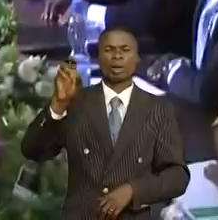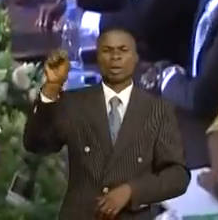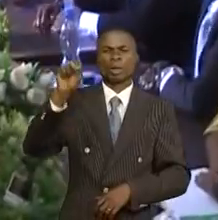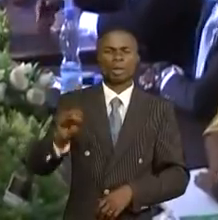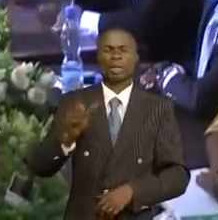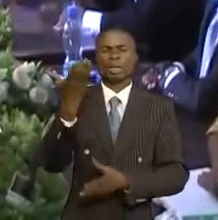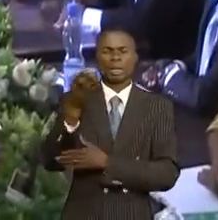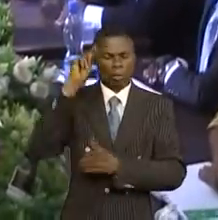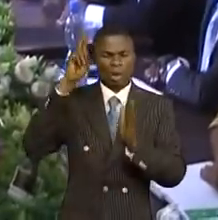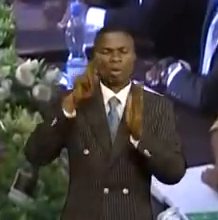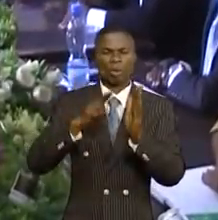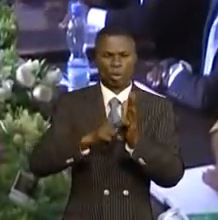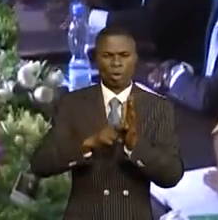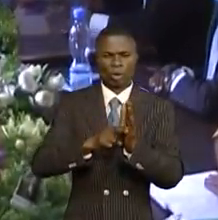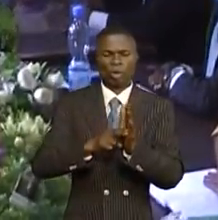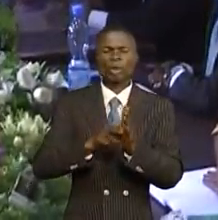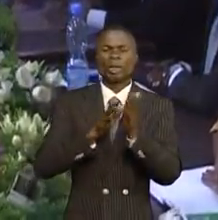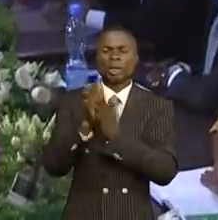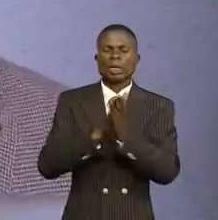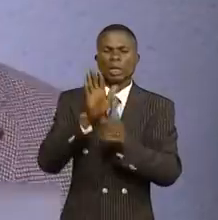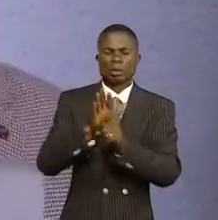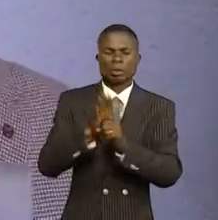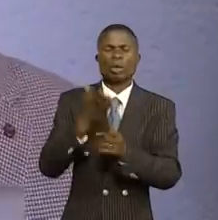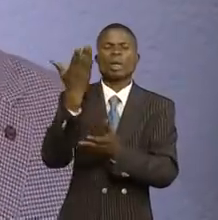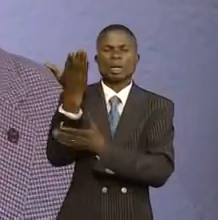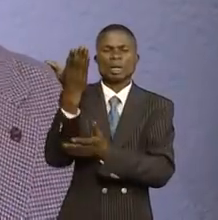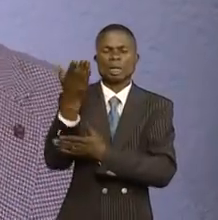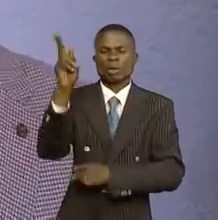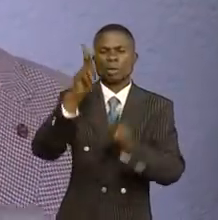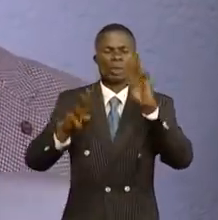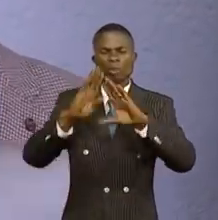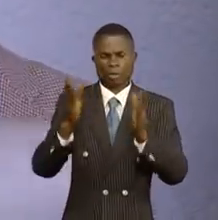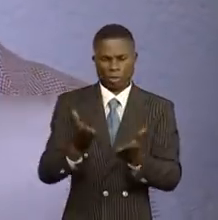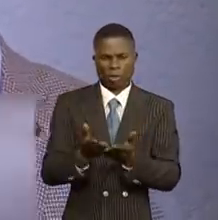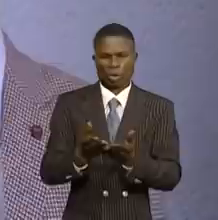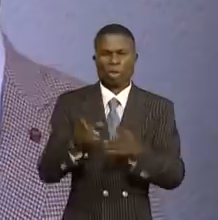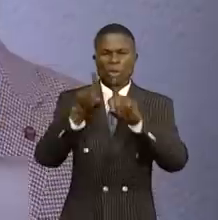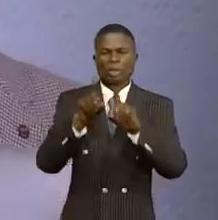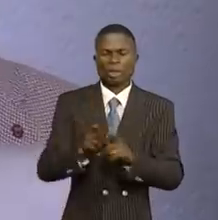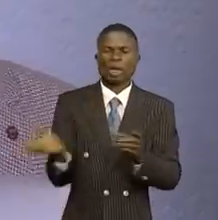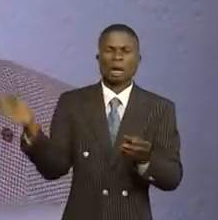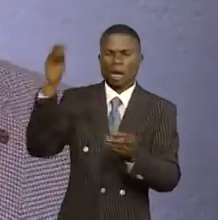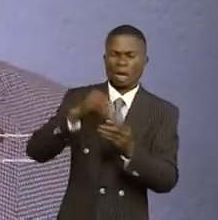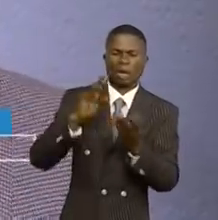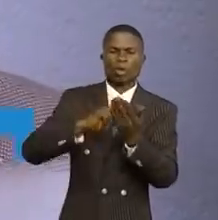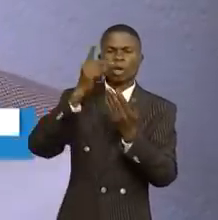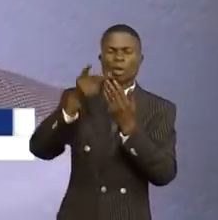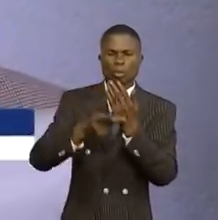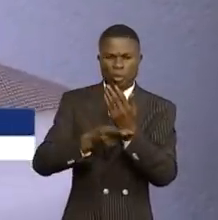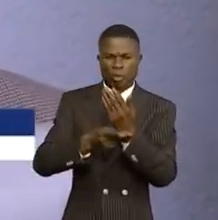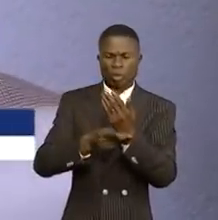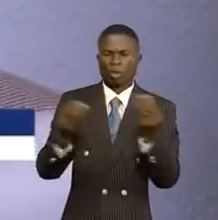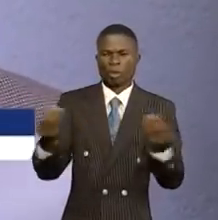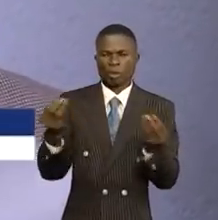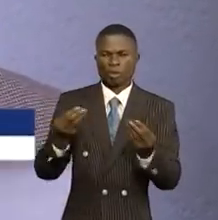gouvernement de prendre en compte les revendications de la population et les intégrer dans son programme en